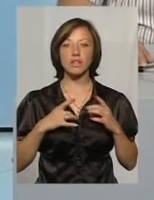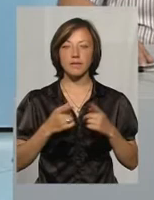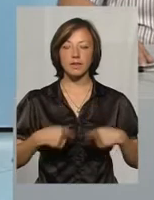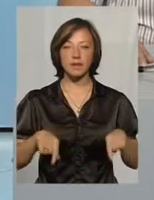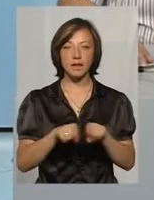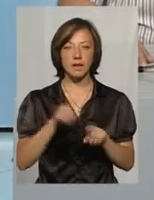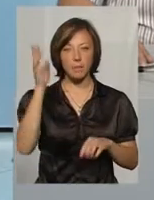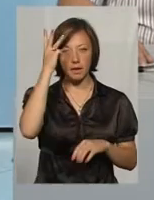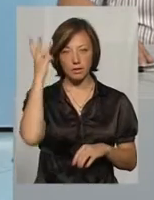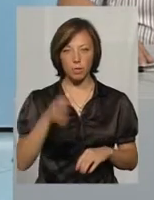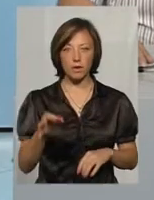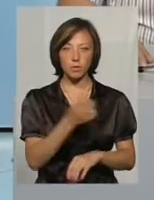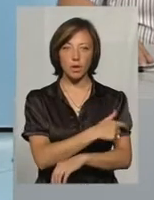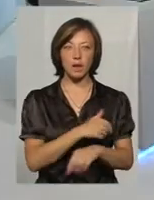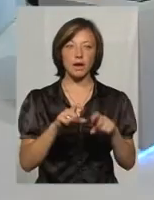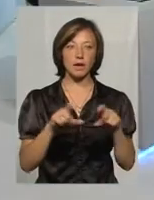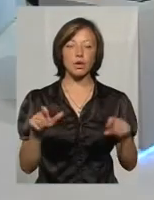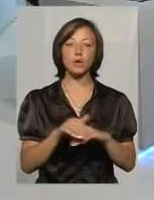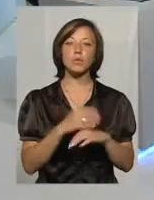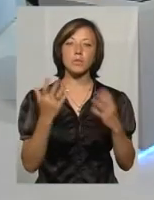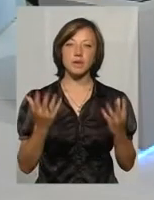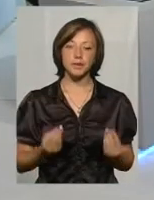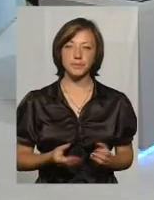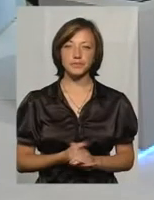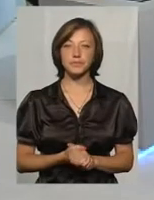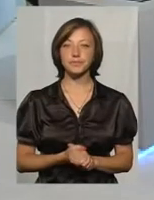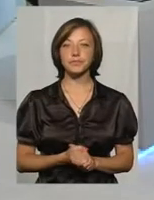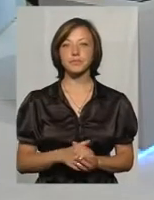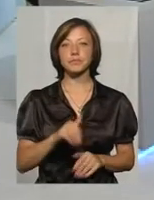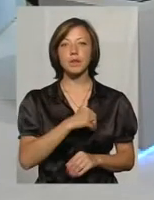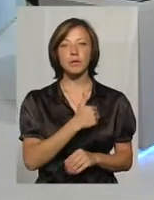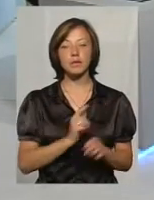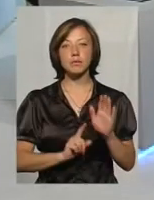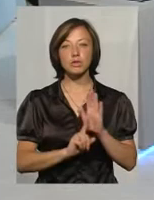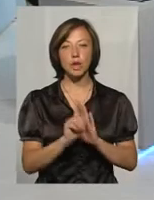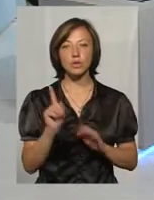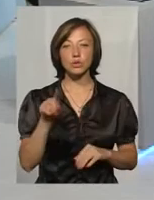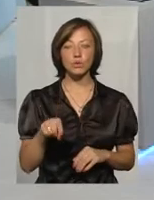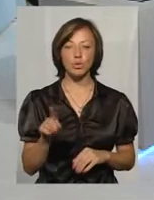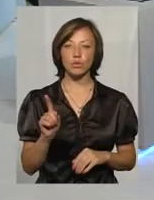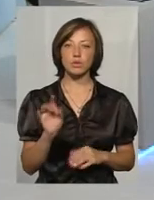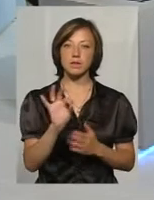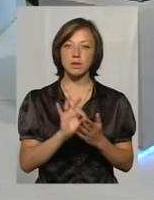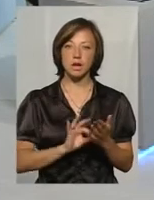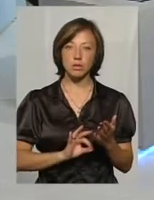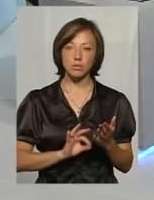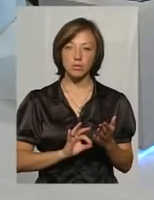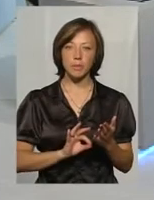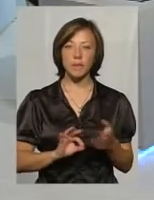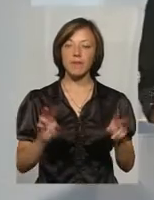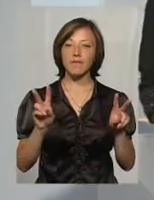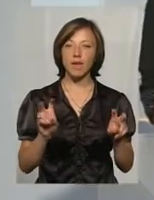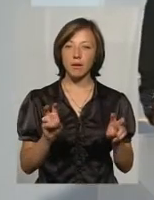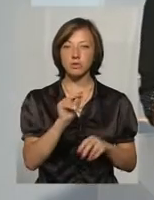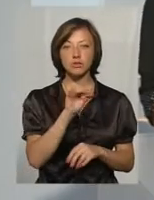обласної лікарні. Доброго дня. Перепрошую. Доброго дня. І хотілося б почати з того, зразу так, в тему.